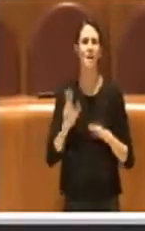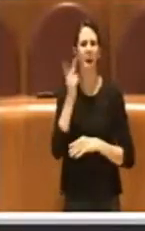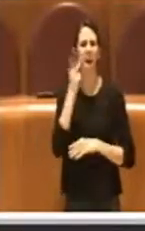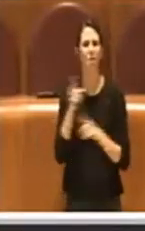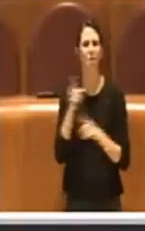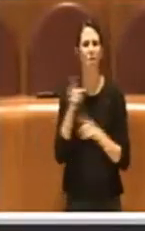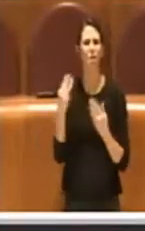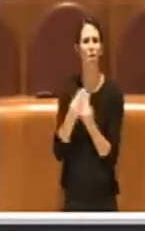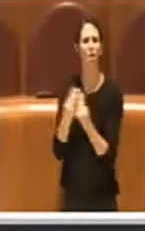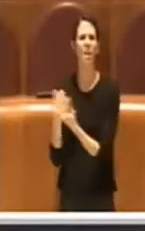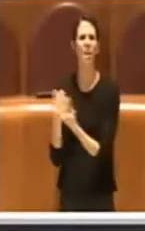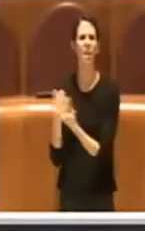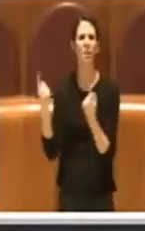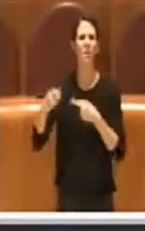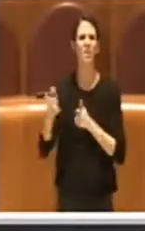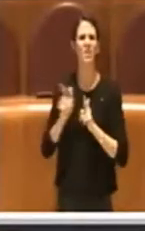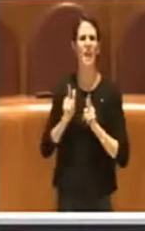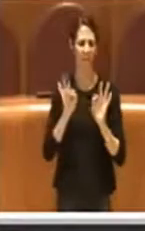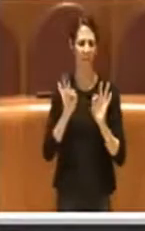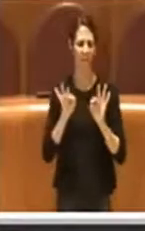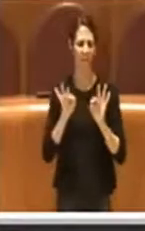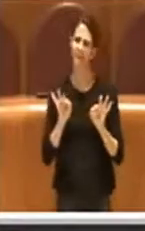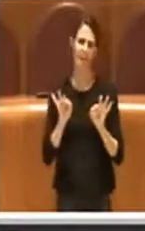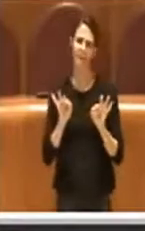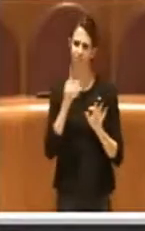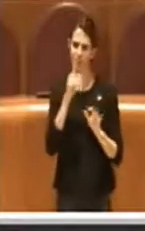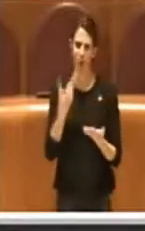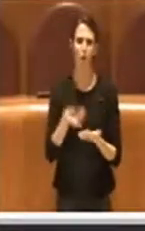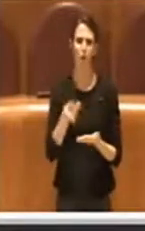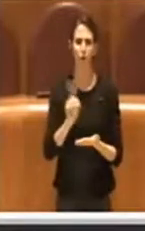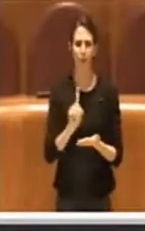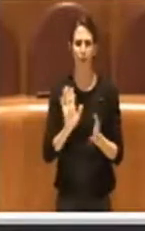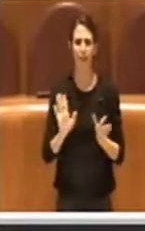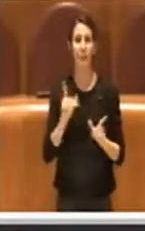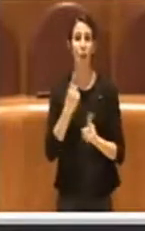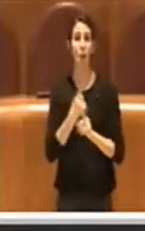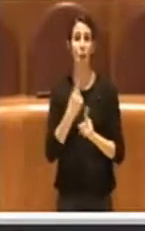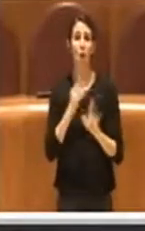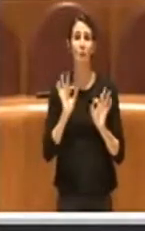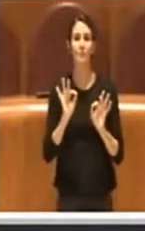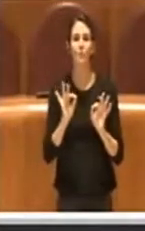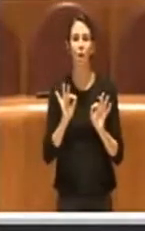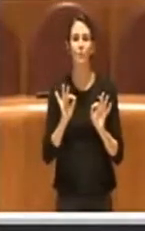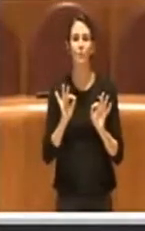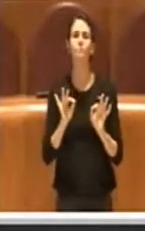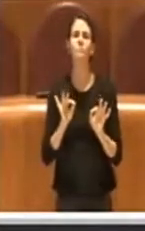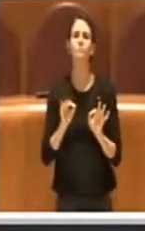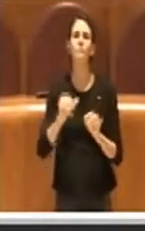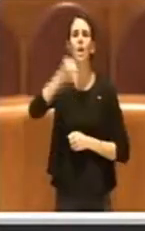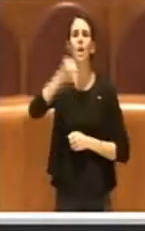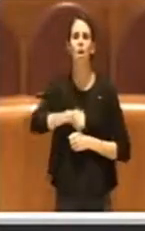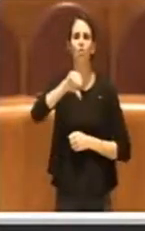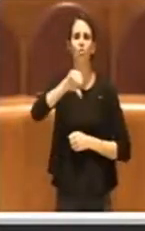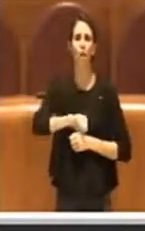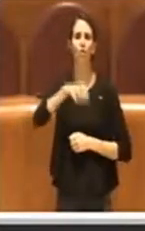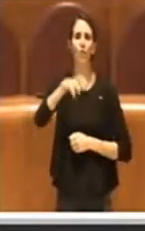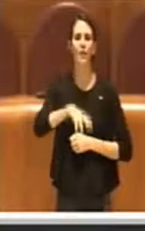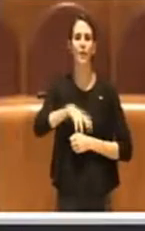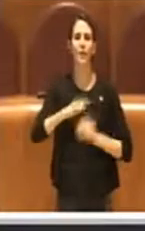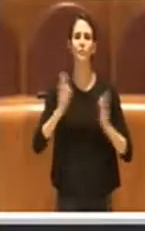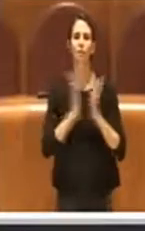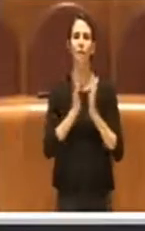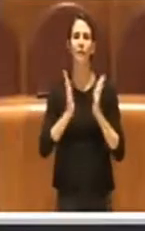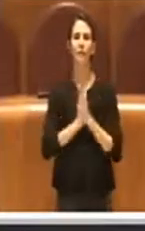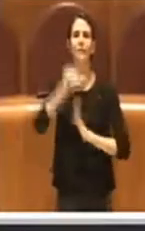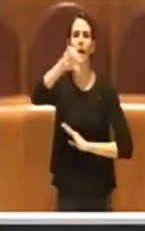fuori luogo. Cerchiamo secondo me di rimettere la chiesa al centro del villaggio, come si suol dire, intanto il